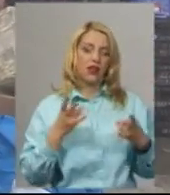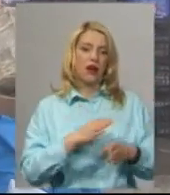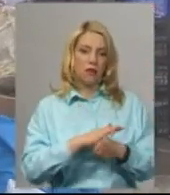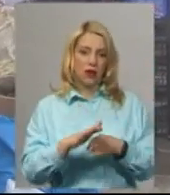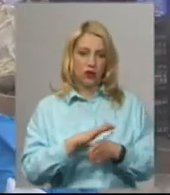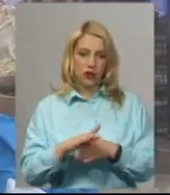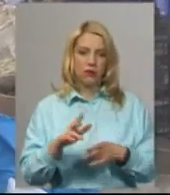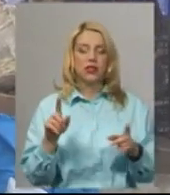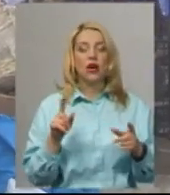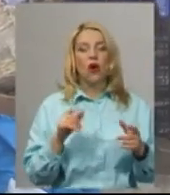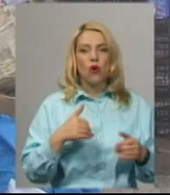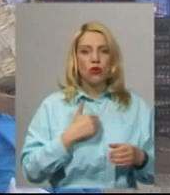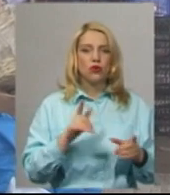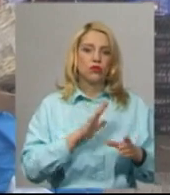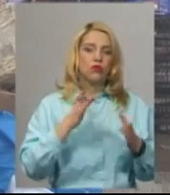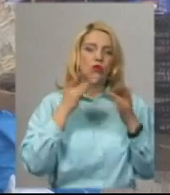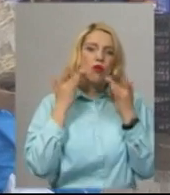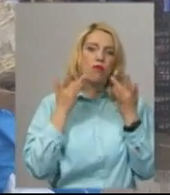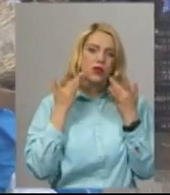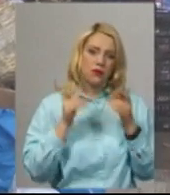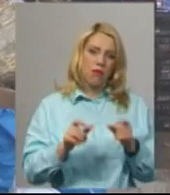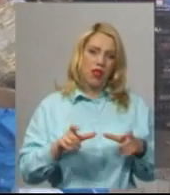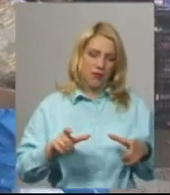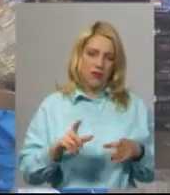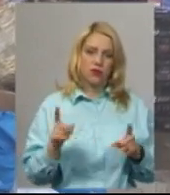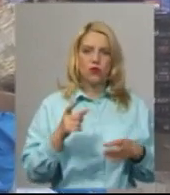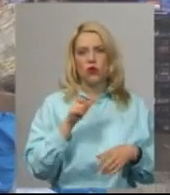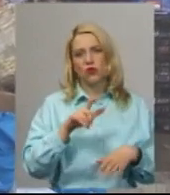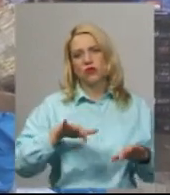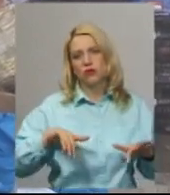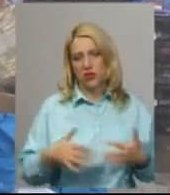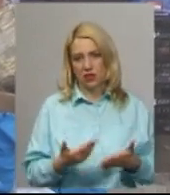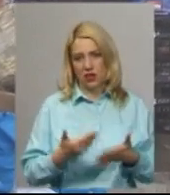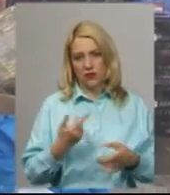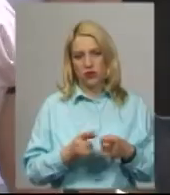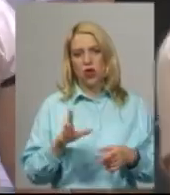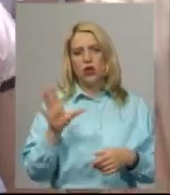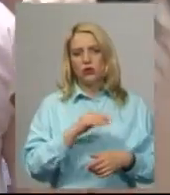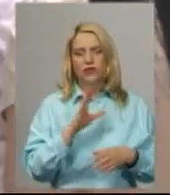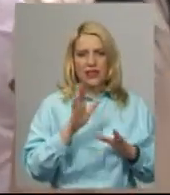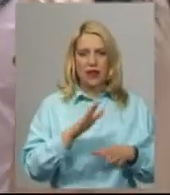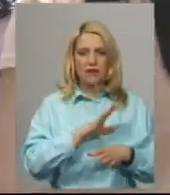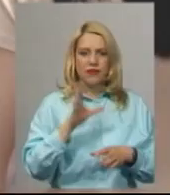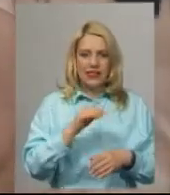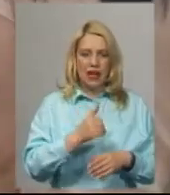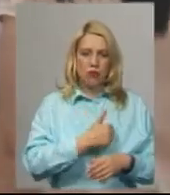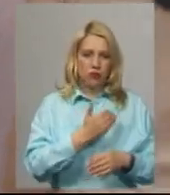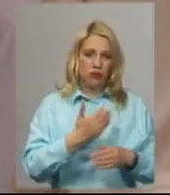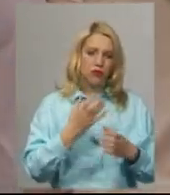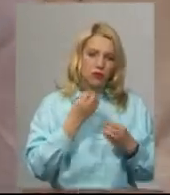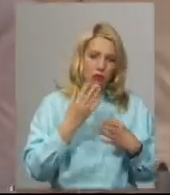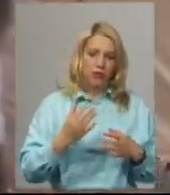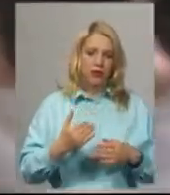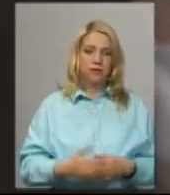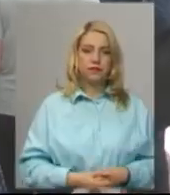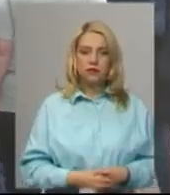Хочемо, щоб було вже послаблення, бо ми вже всі люди пристали. Хочемо, щоб було все добре, щоб здорові були. Директорка центрального продуктового